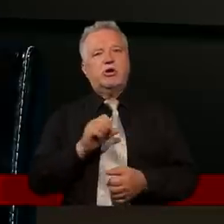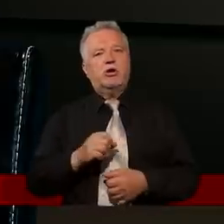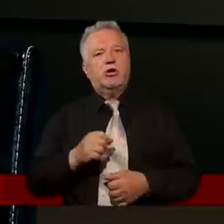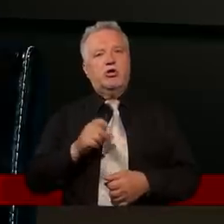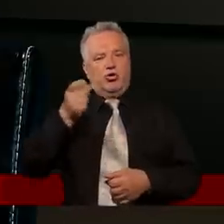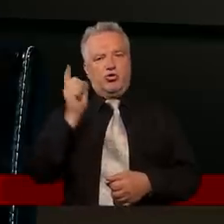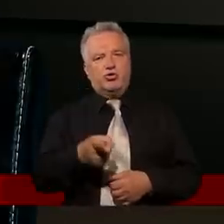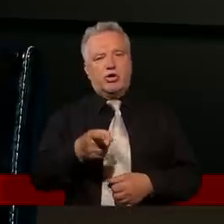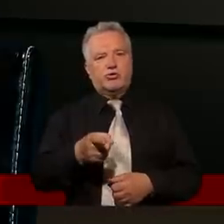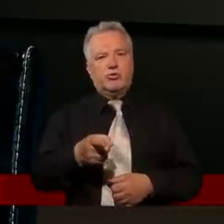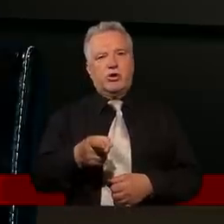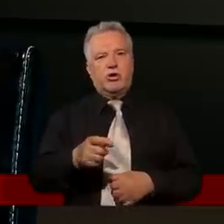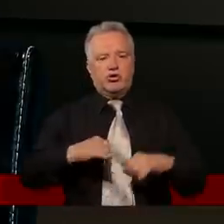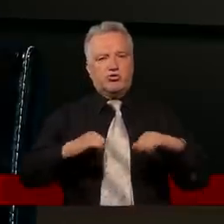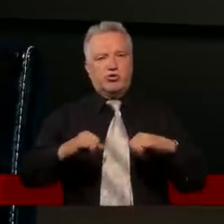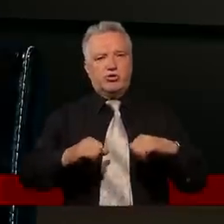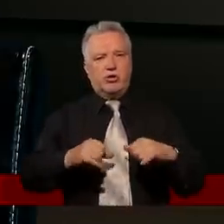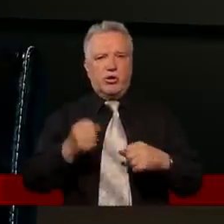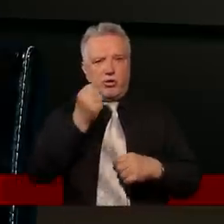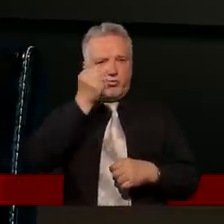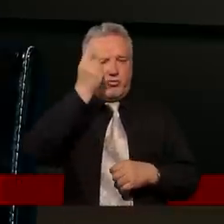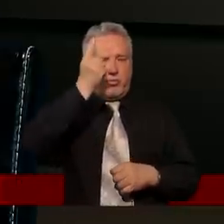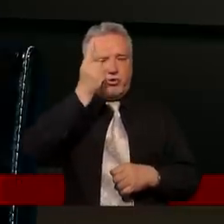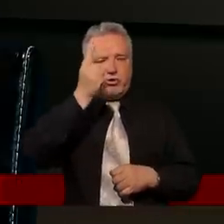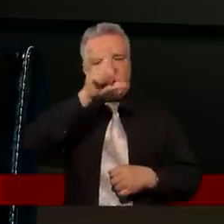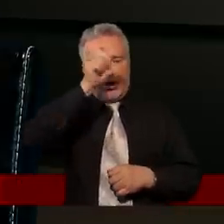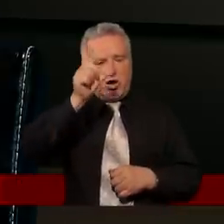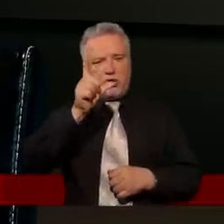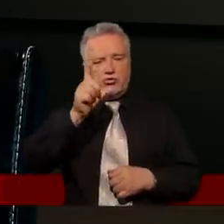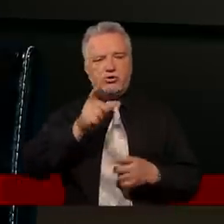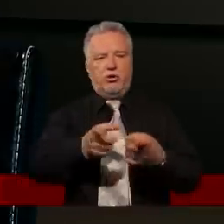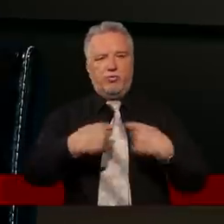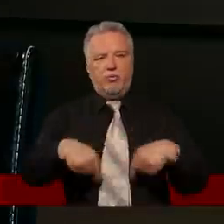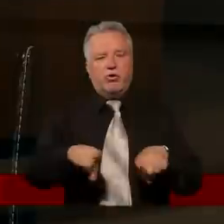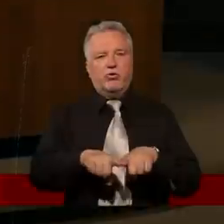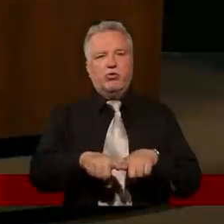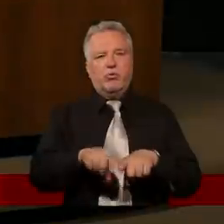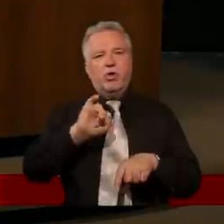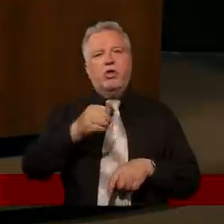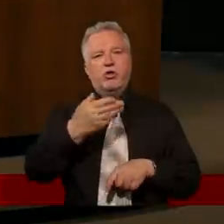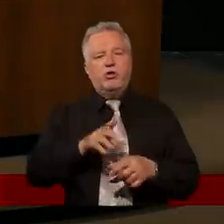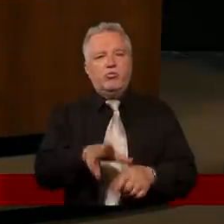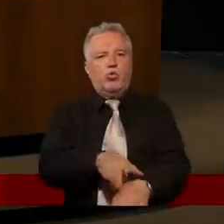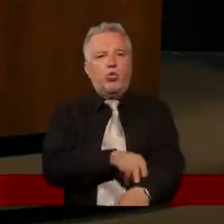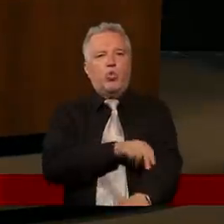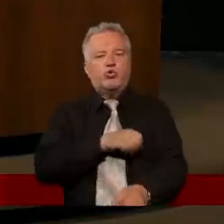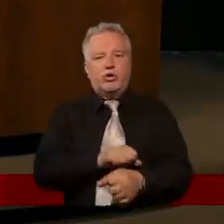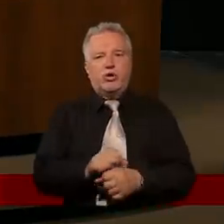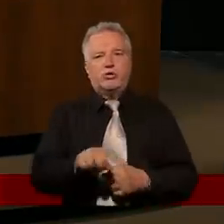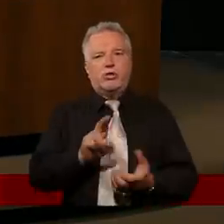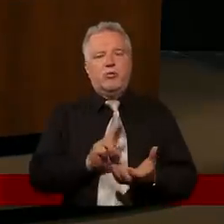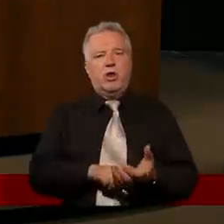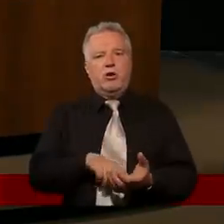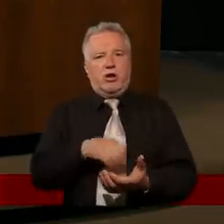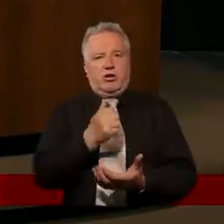on zarządza, on wymyśla, a ludzie wdrażają to, co on wymyśli. Czym dłużej człowiek jest na stanowisku